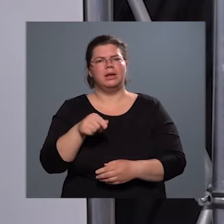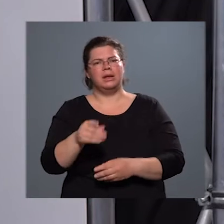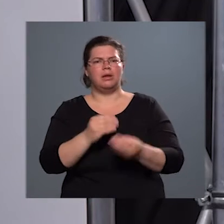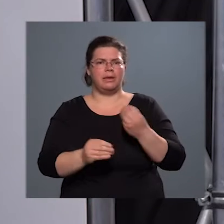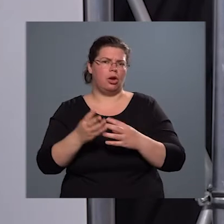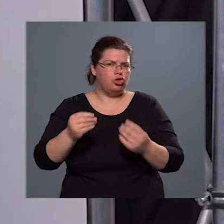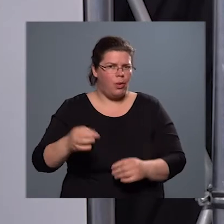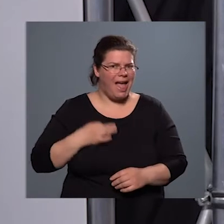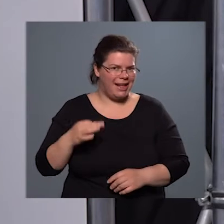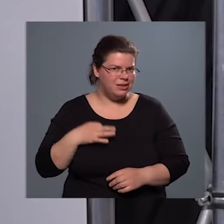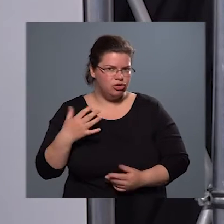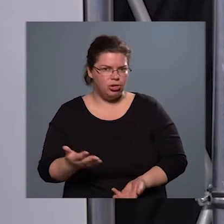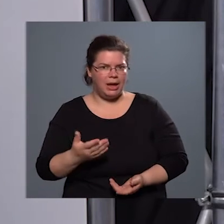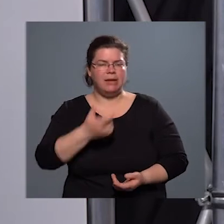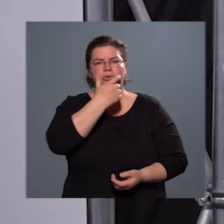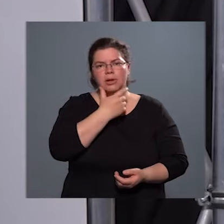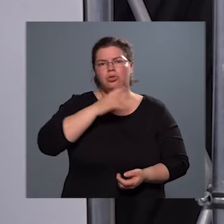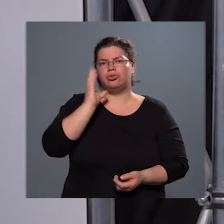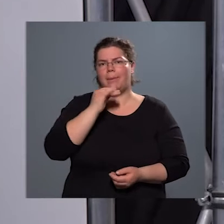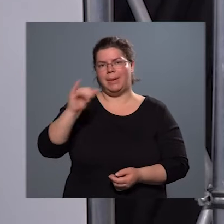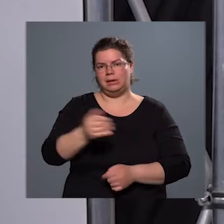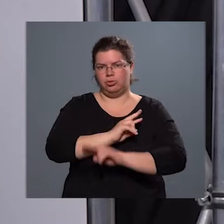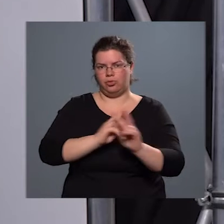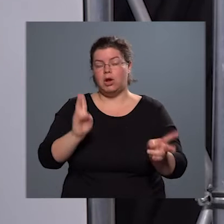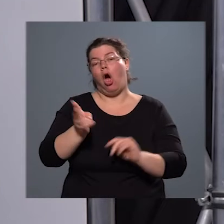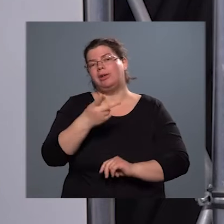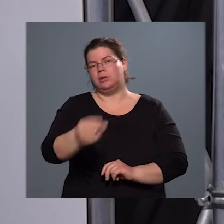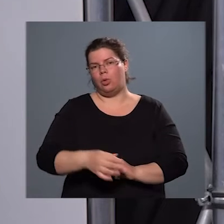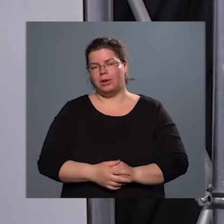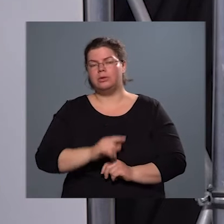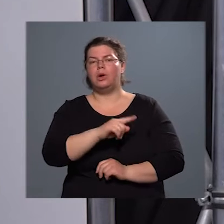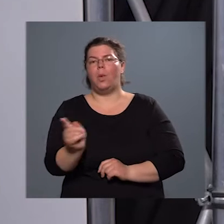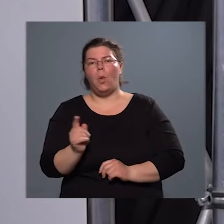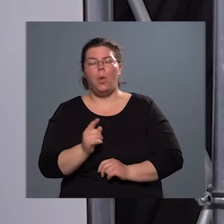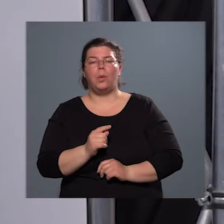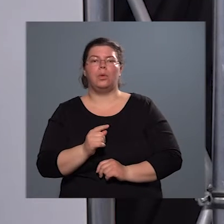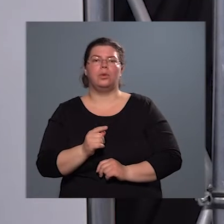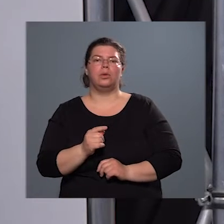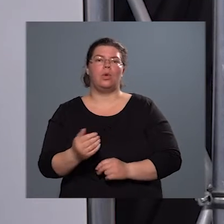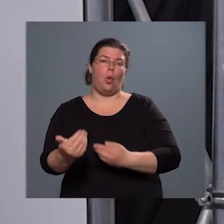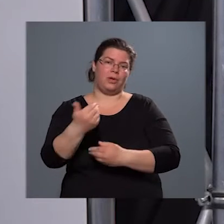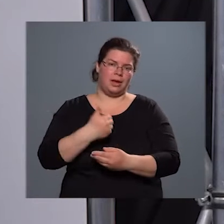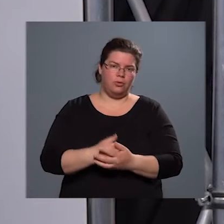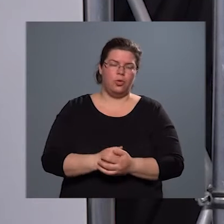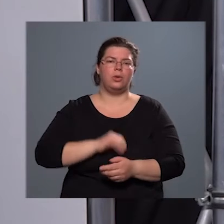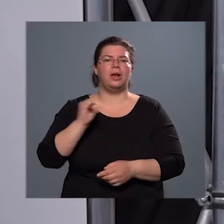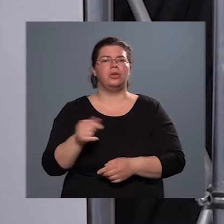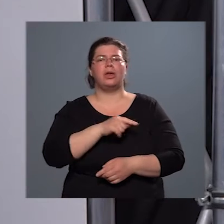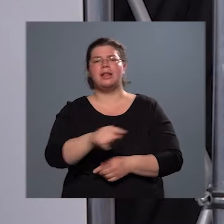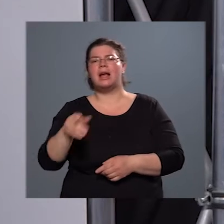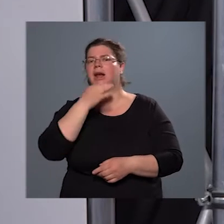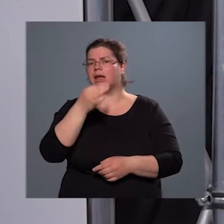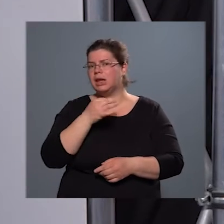sok egészséges idős ember is van, akit oltunk, ők hozzánk fordulnak, és ezekre a